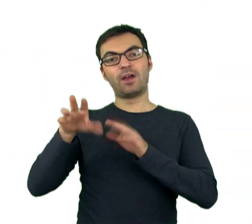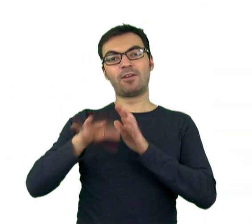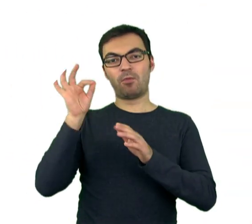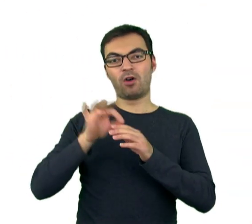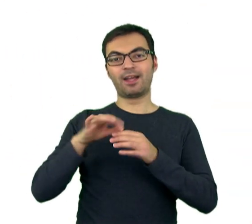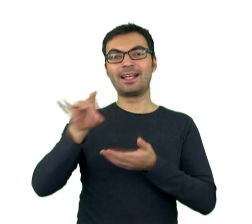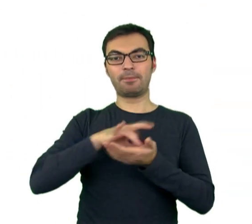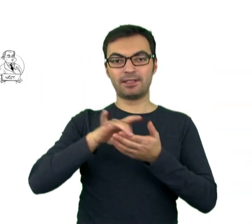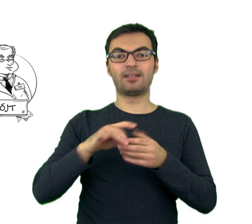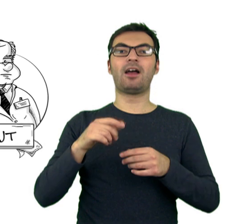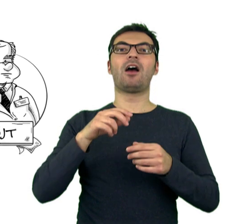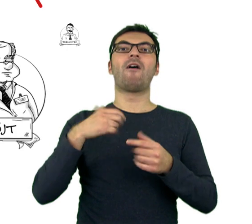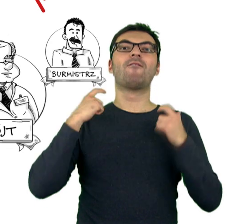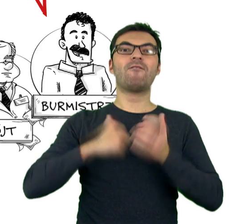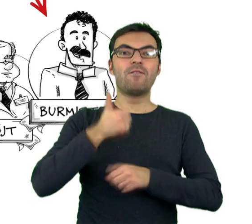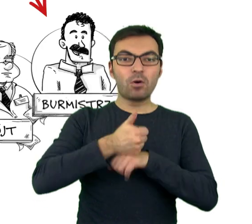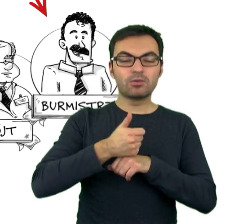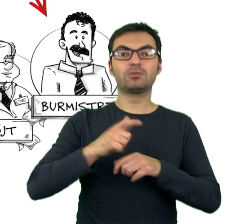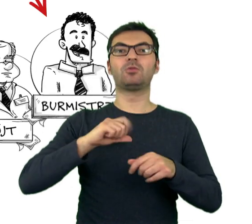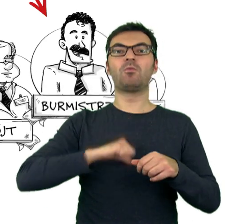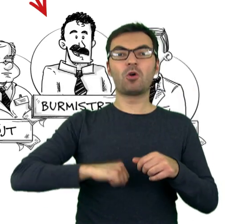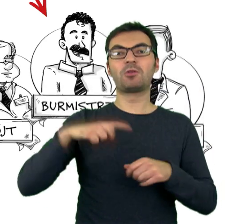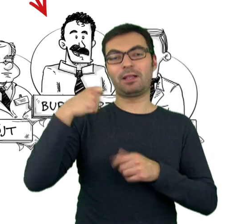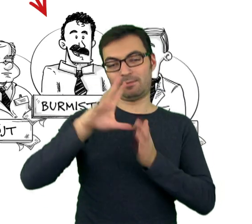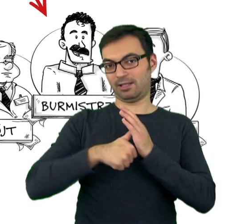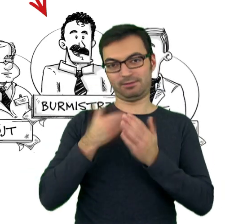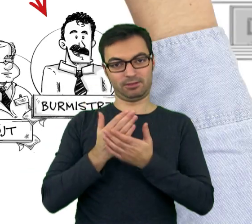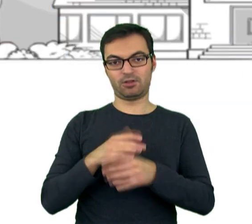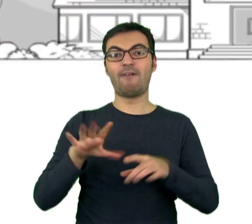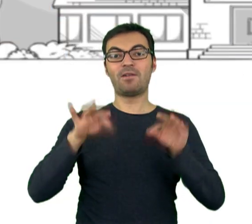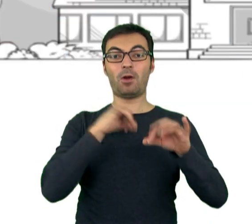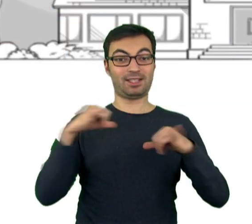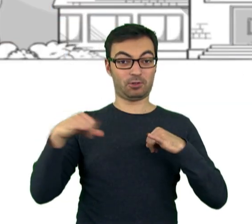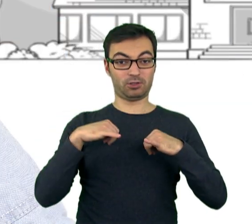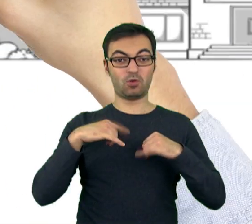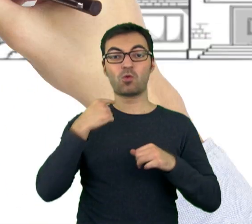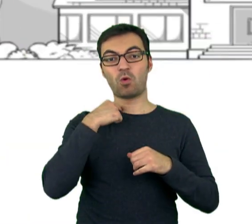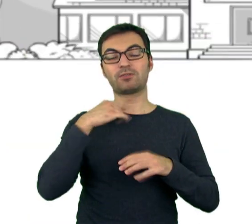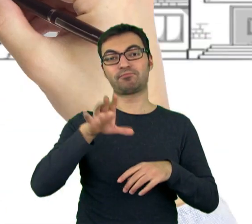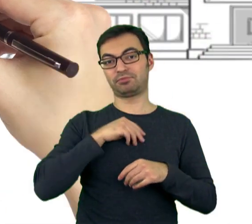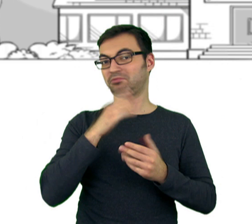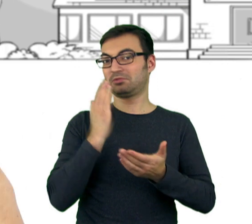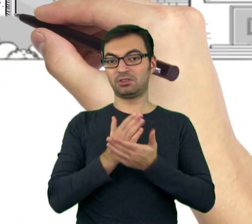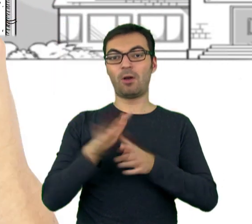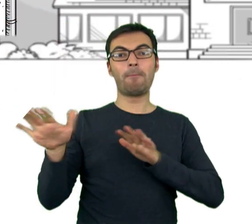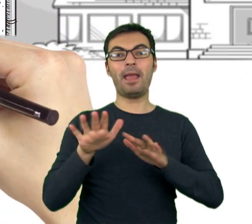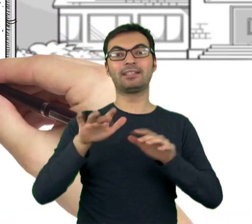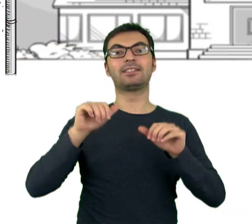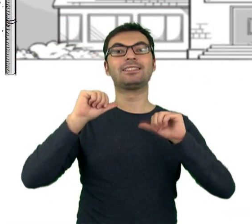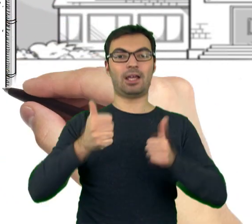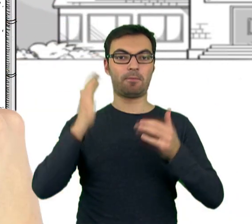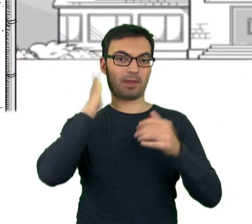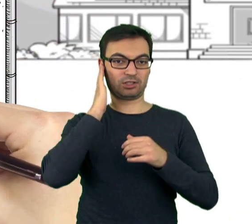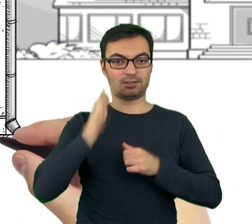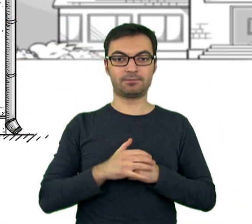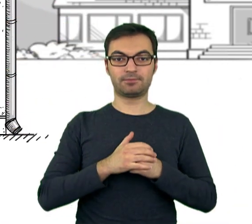szczeblu gminnym, do rad gmin, na wójtów, burmistrzów lub prezydentów miast. W wyborach samorządowych głosować można wyłącznie w